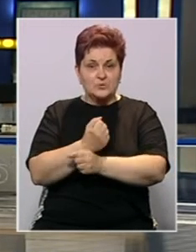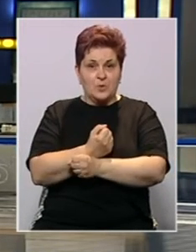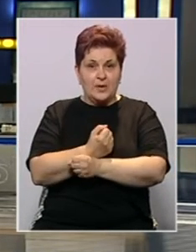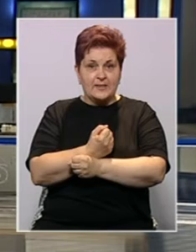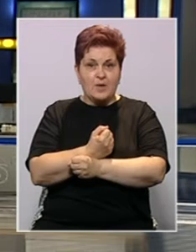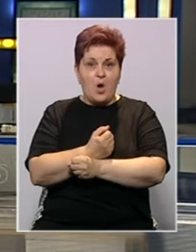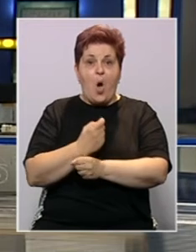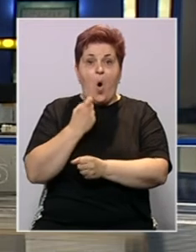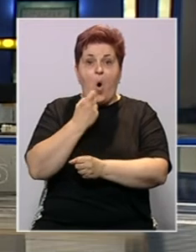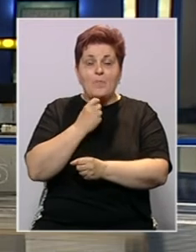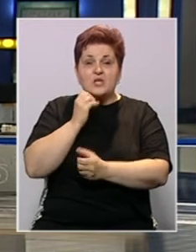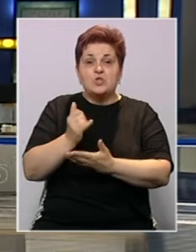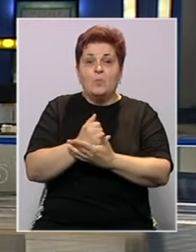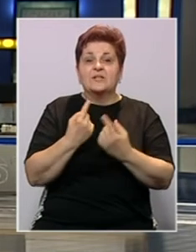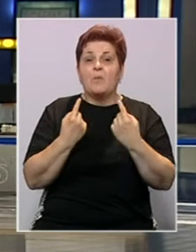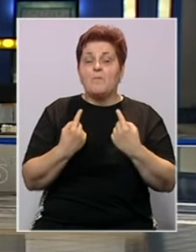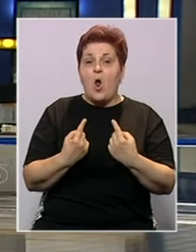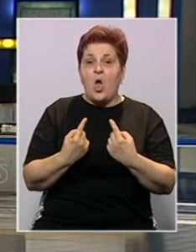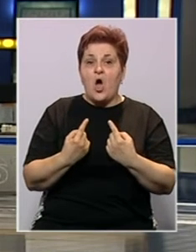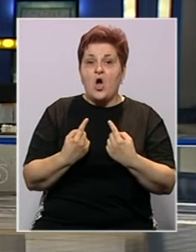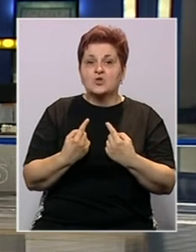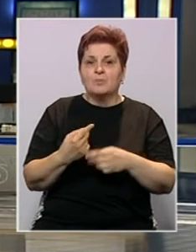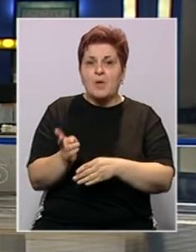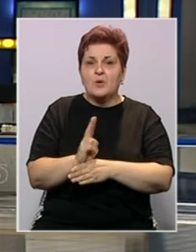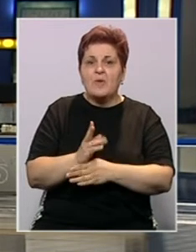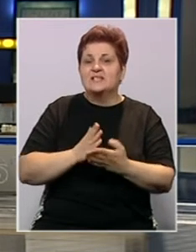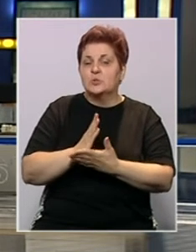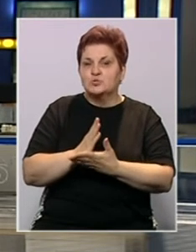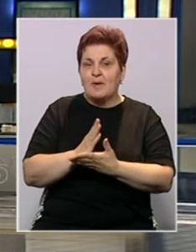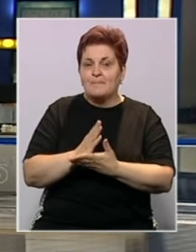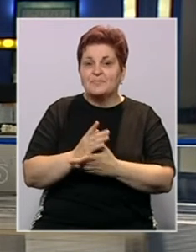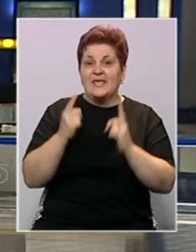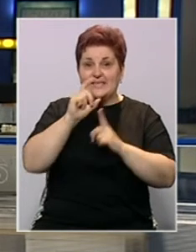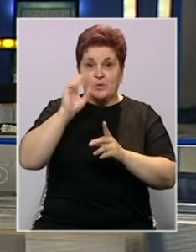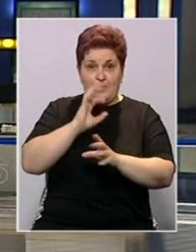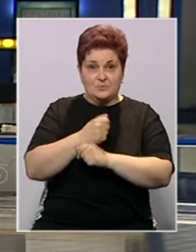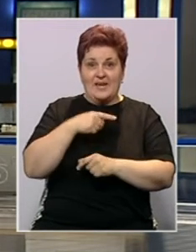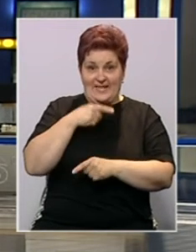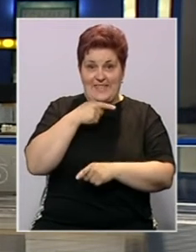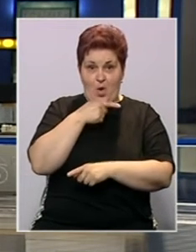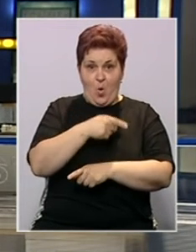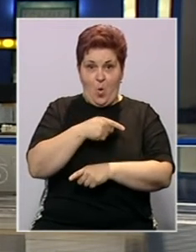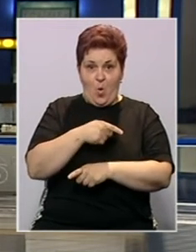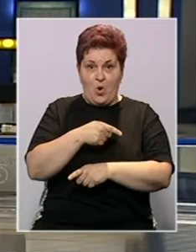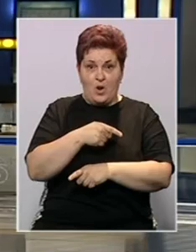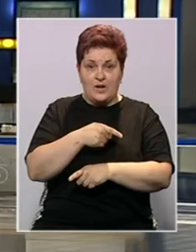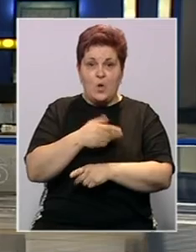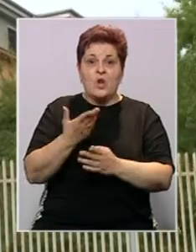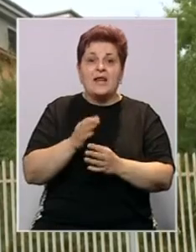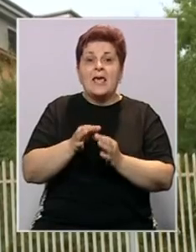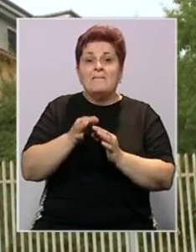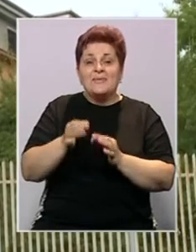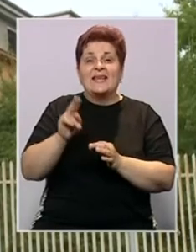Bosne i Hercegovine o sumnječenom za zloupotrebu položaja i pronevjeru u službi. I suda Bosne i Hercegovine su naveli da su Šojiću